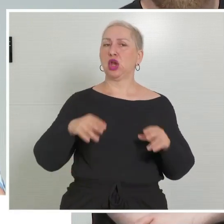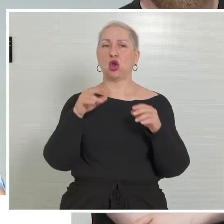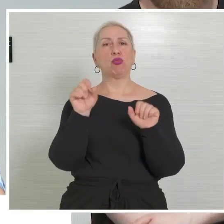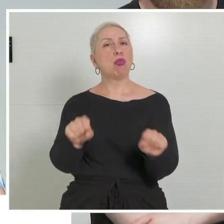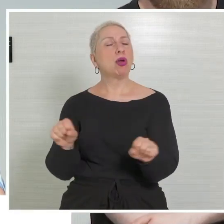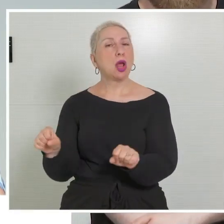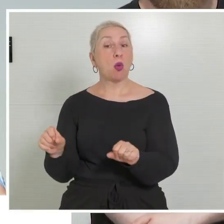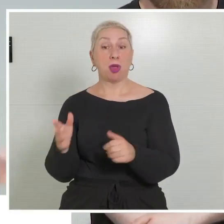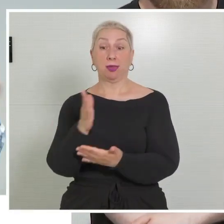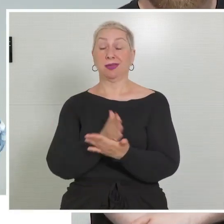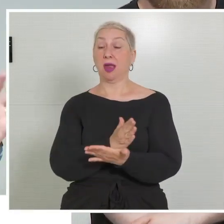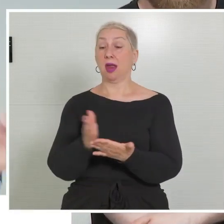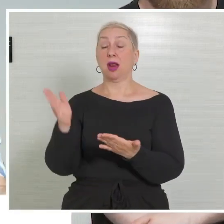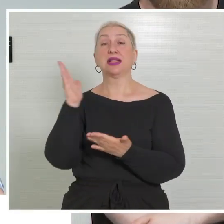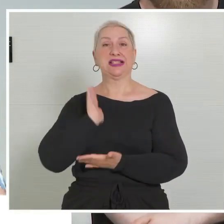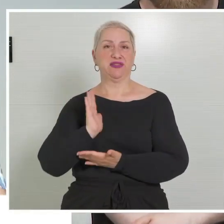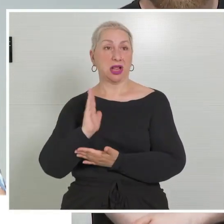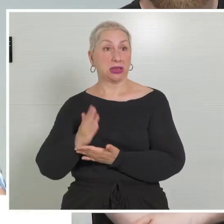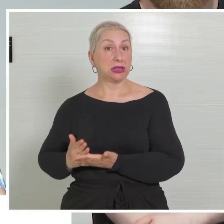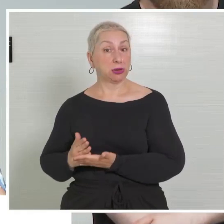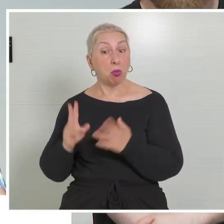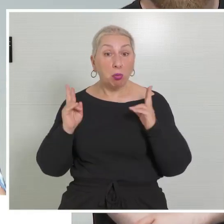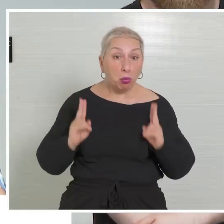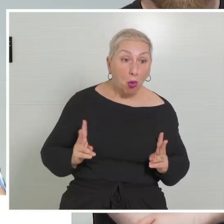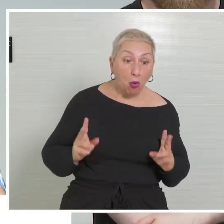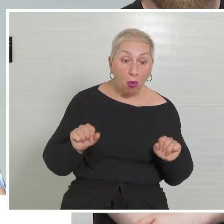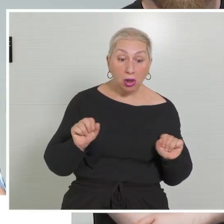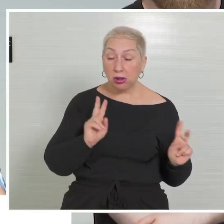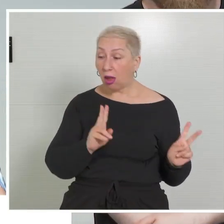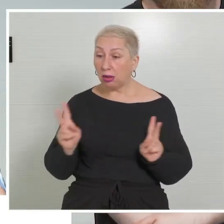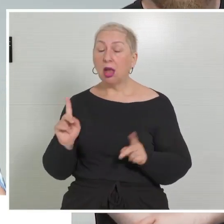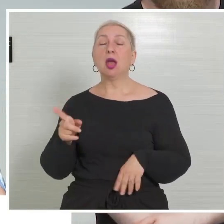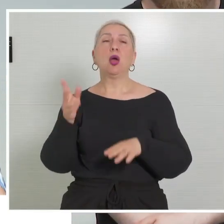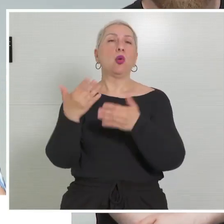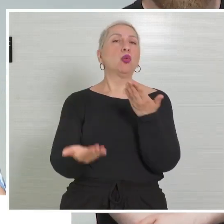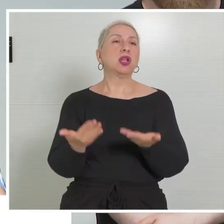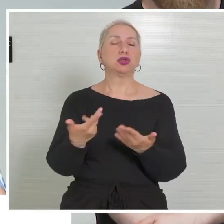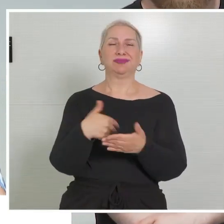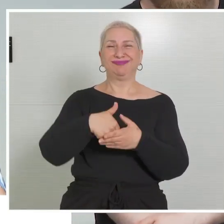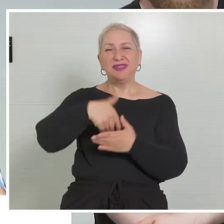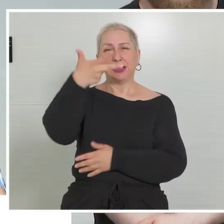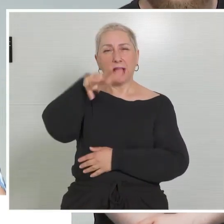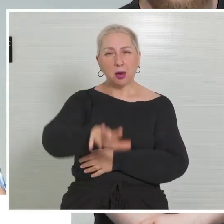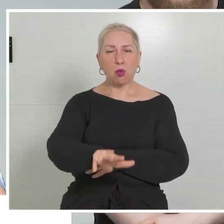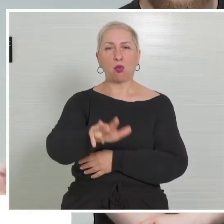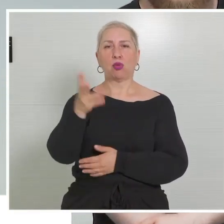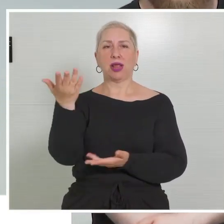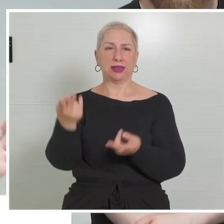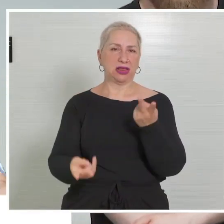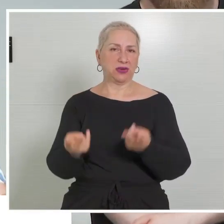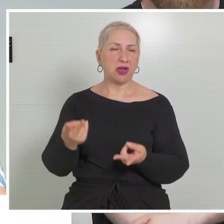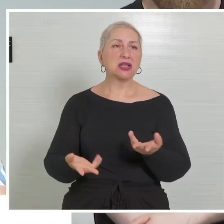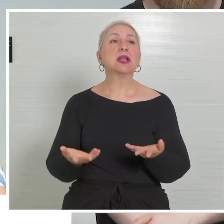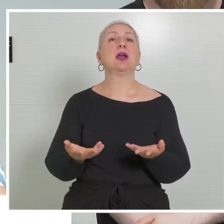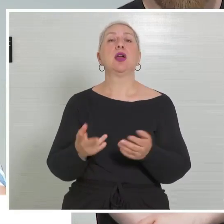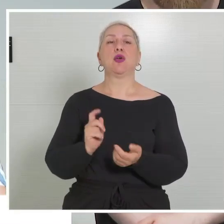Zivildienstes möglich ist. Es ist ja die Dauer von Zivildienst und Grundwehrdienst unterschiedlich. Da geht es um drei Monate Differenz. Und wie gesagt, das